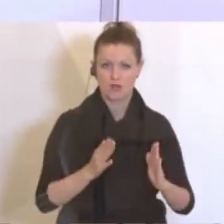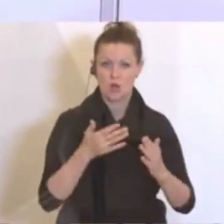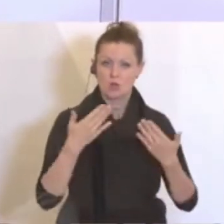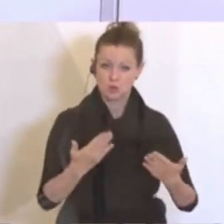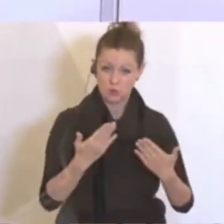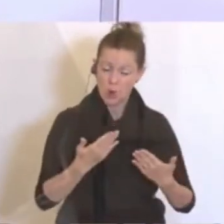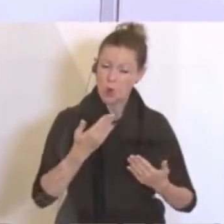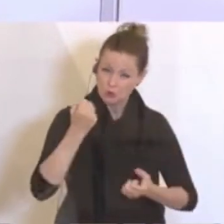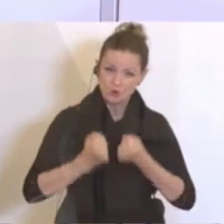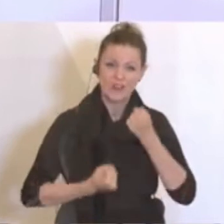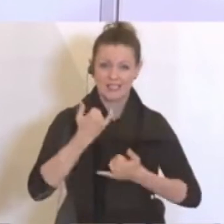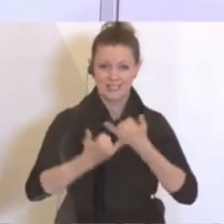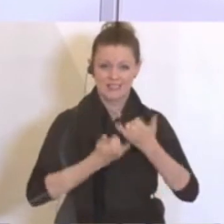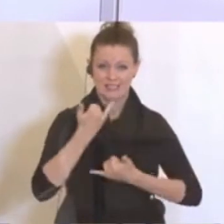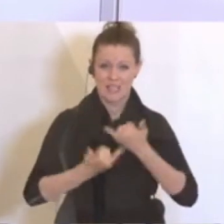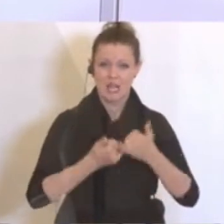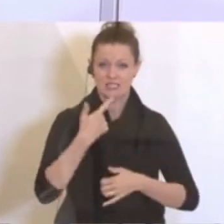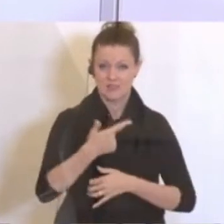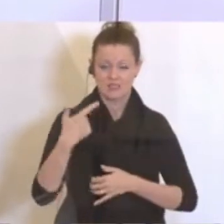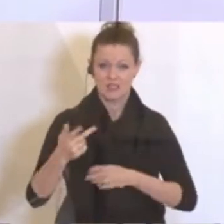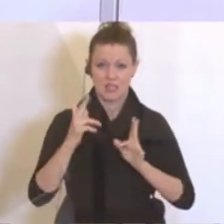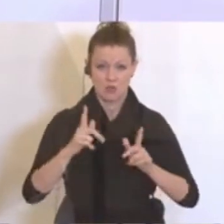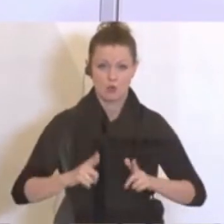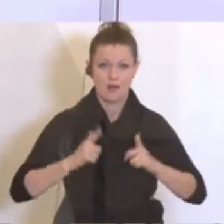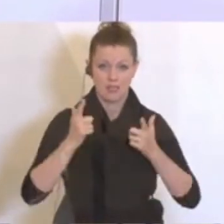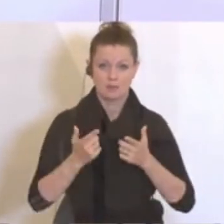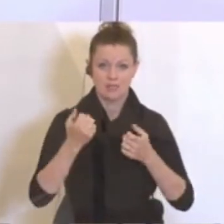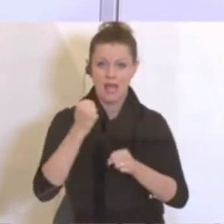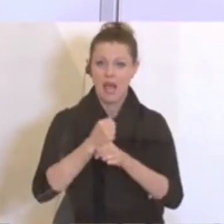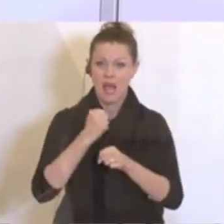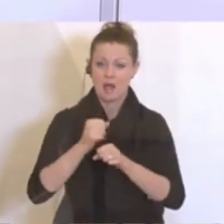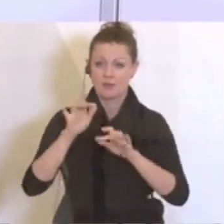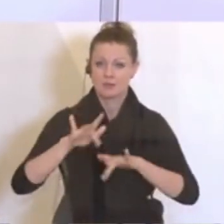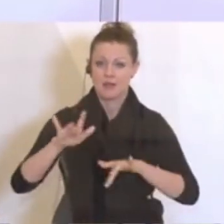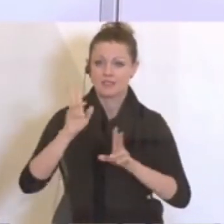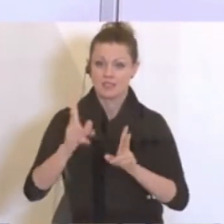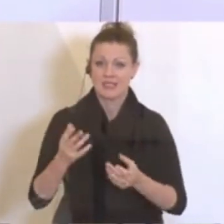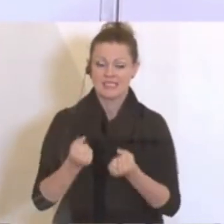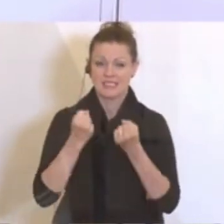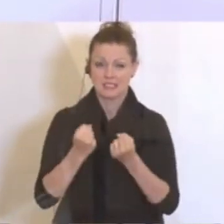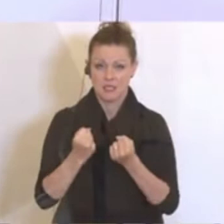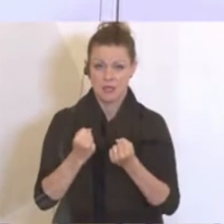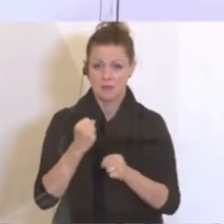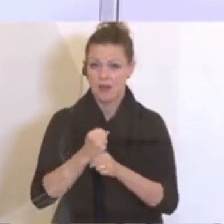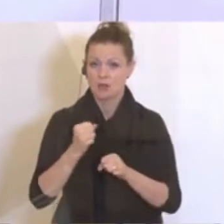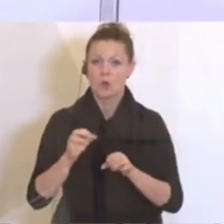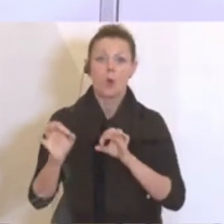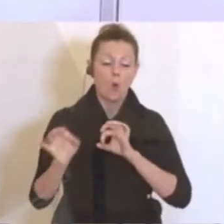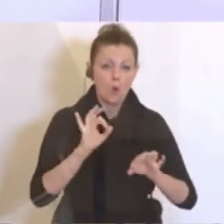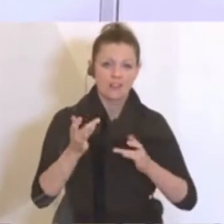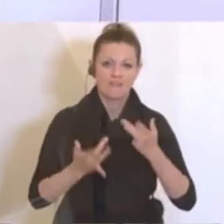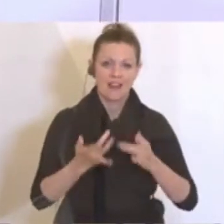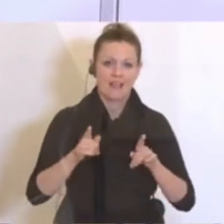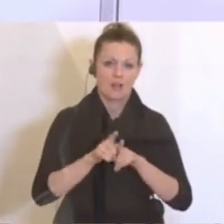schwierigen Jahr 2020 überleben können, wie dort Arbeitsplätze gesichert werden können und vielleicht sogar wieder neue Arbeitsplätze